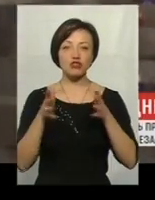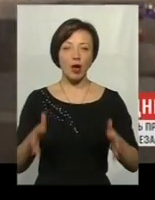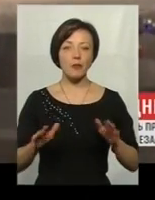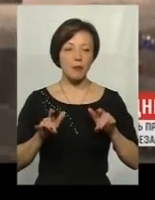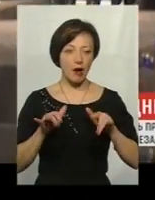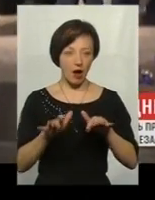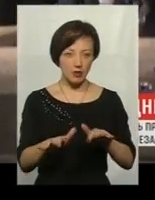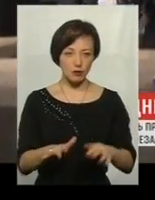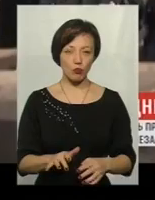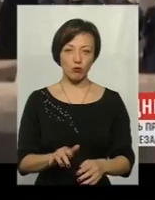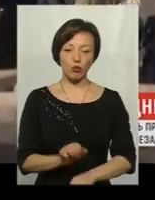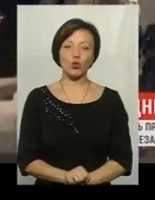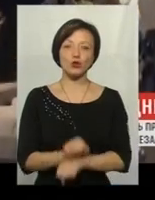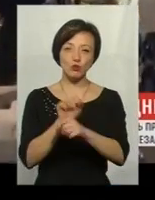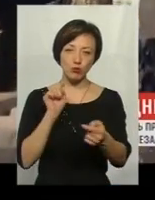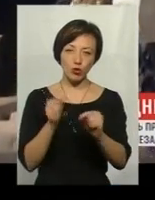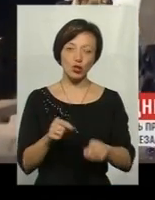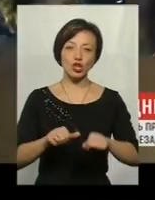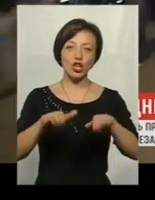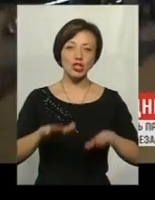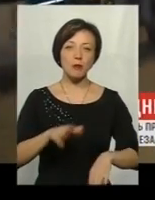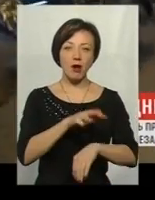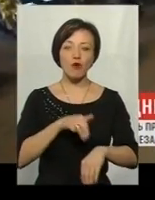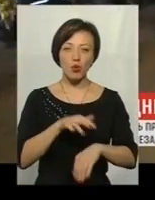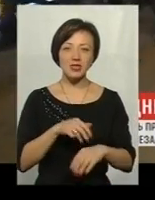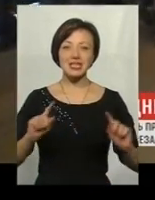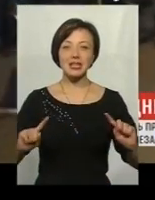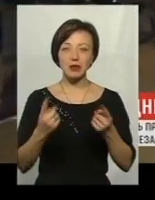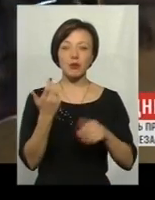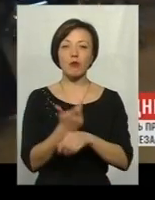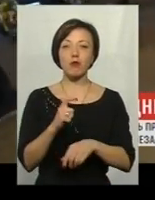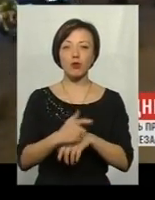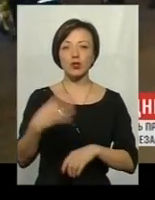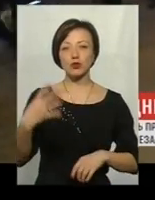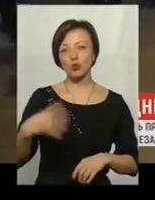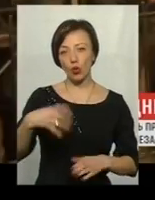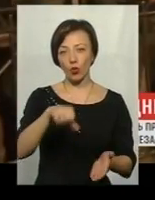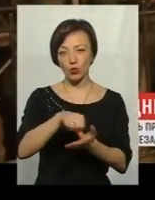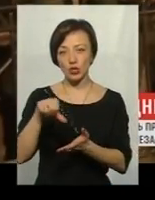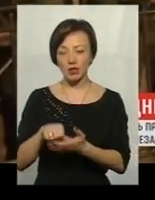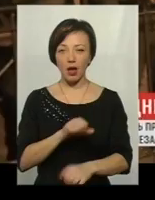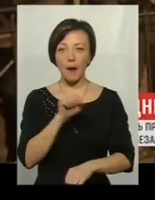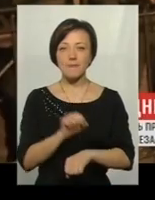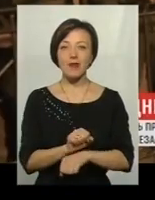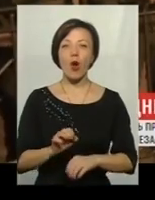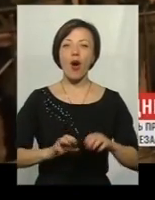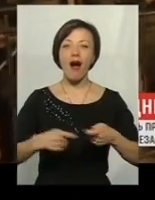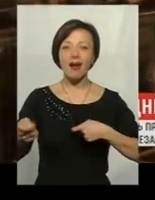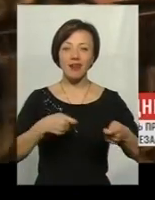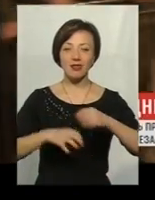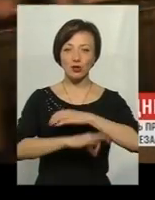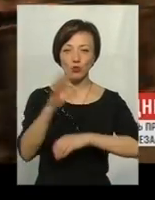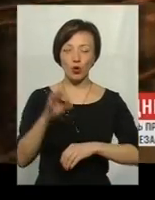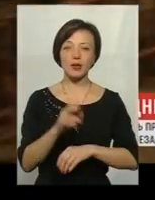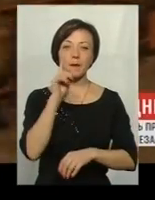акціями протестують проти рішення правоохоронців, котрі затримали понад чотири десятки учасників блокади на Сході. Нагадаю,